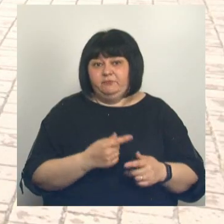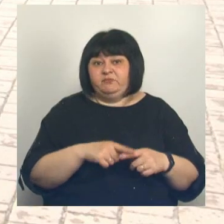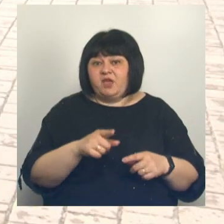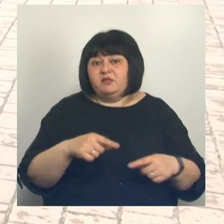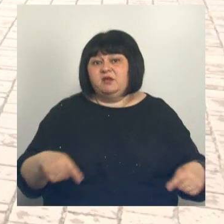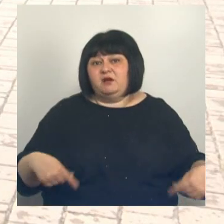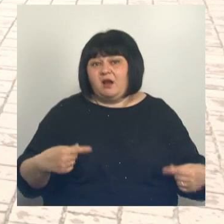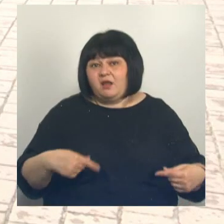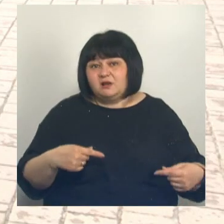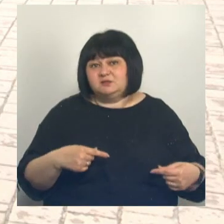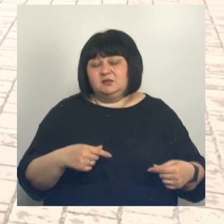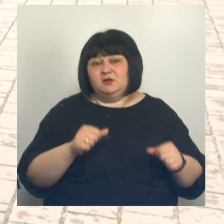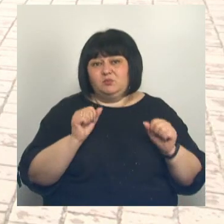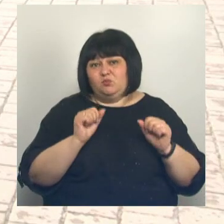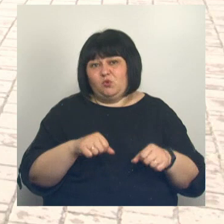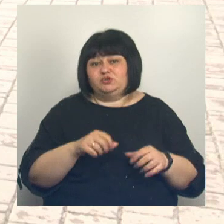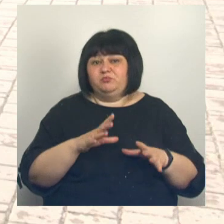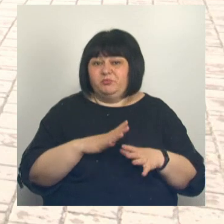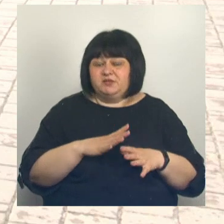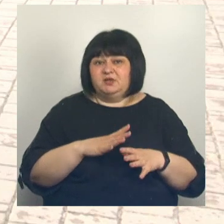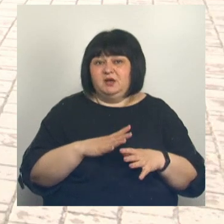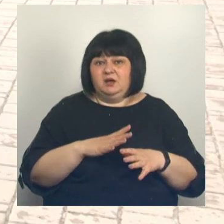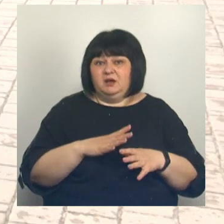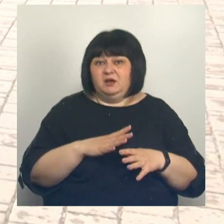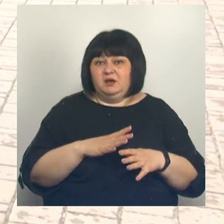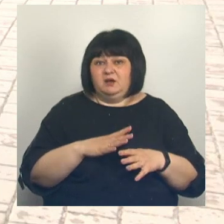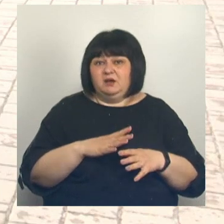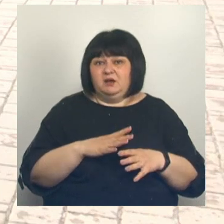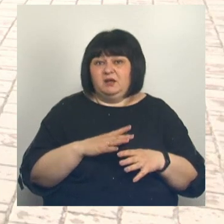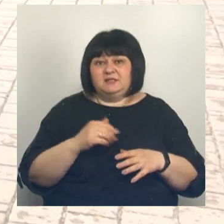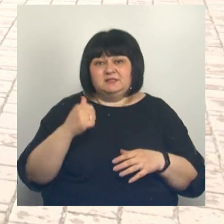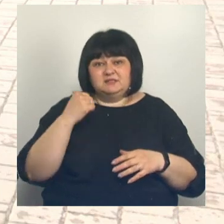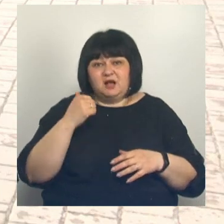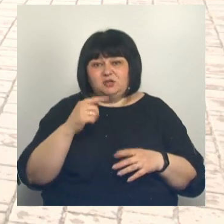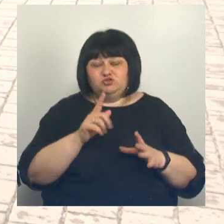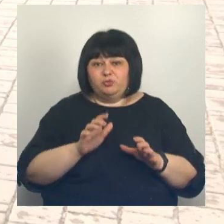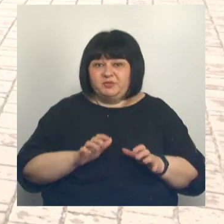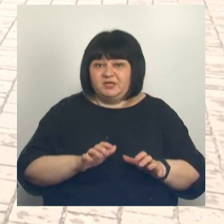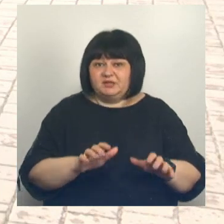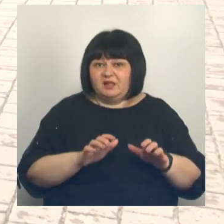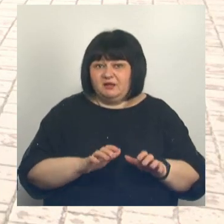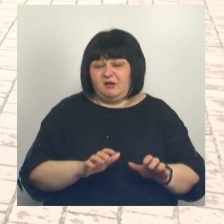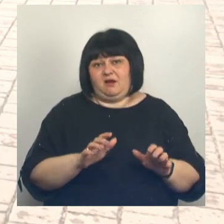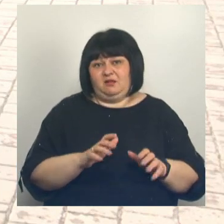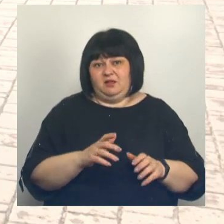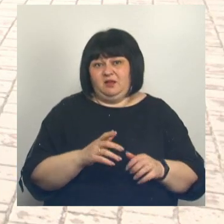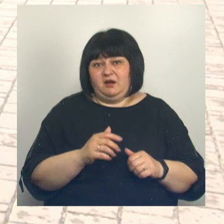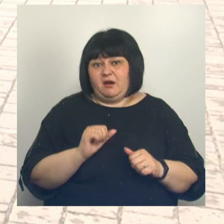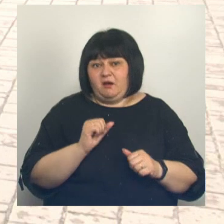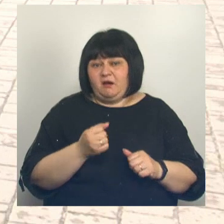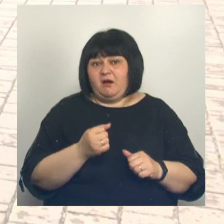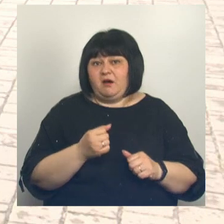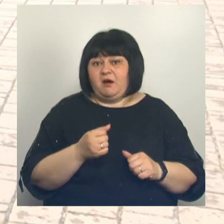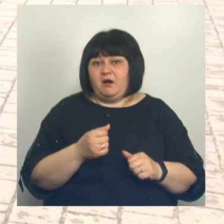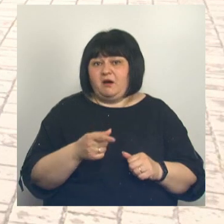можно быть немножко независимым, чтобы тебе сзади там никто не подталкивал по песку. А